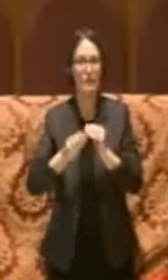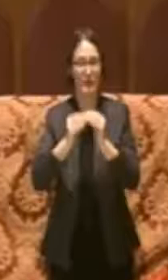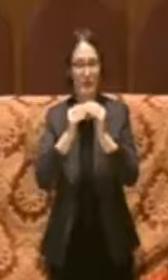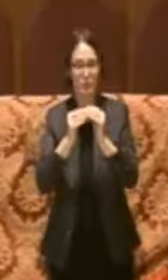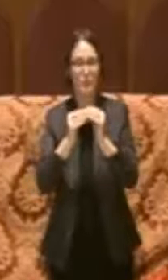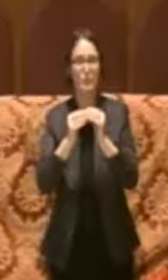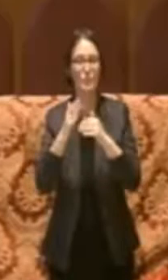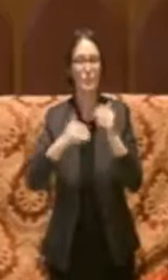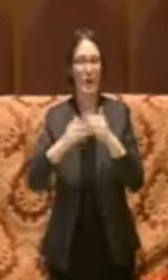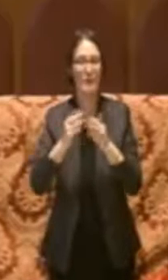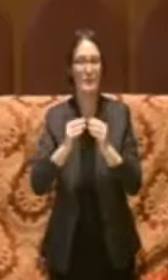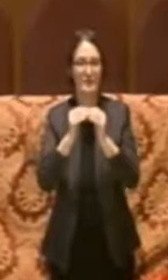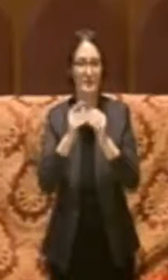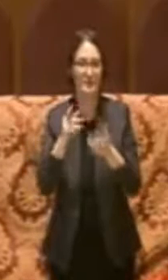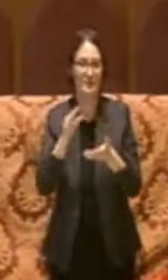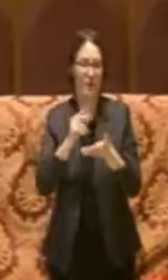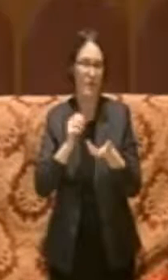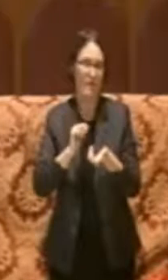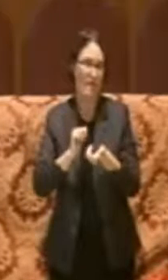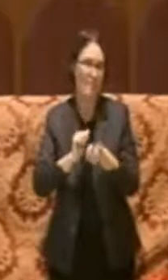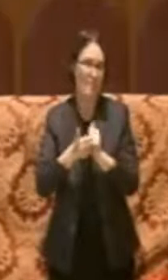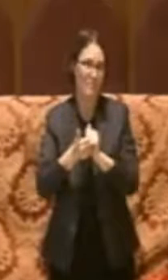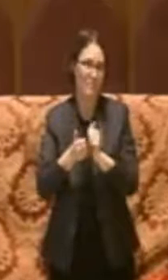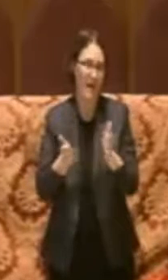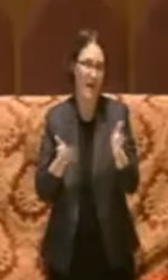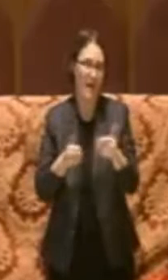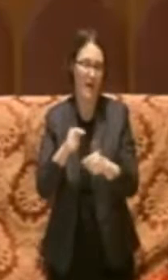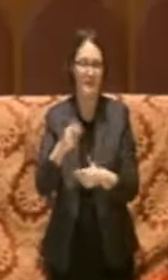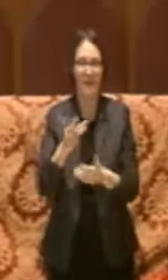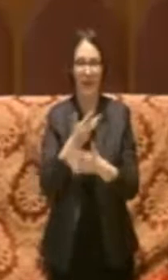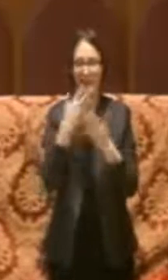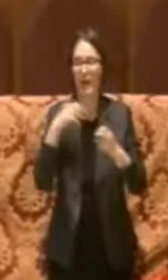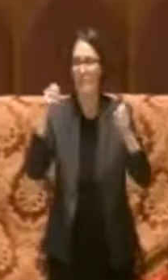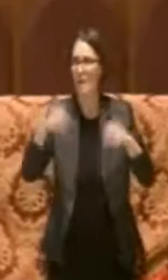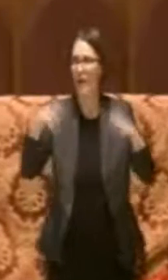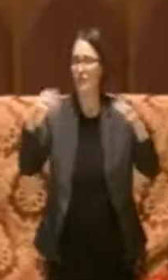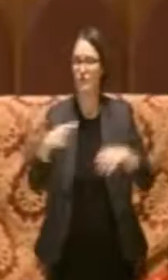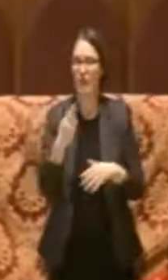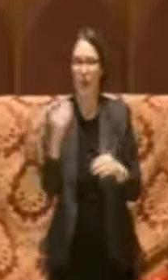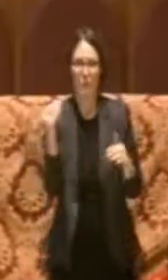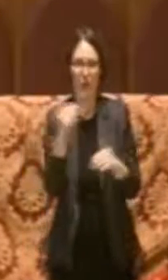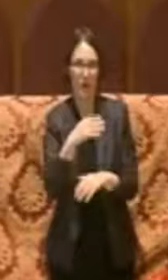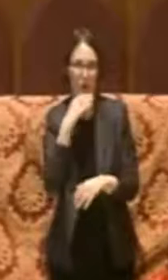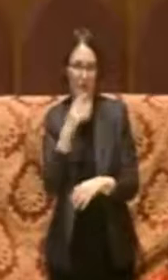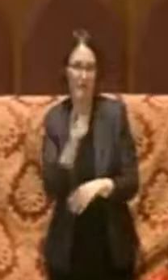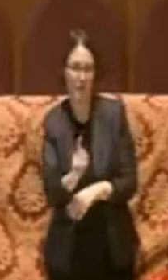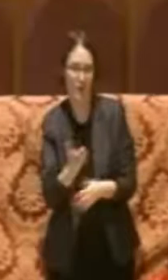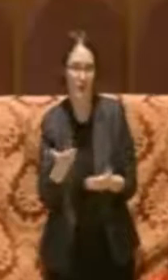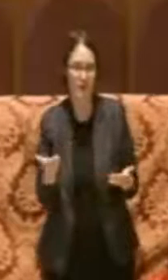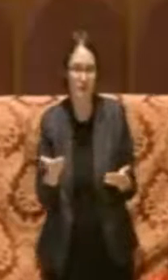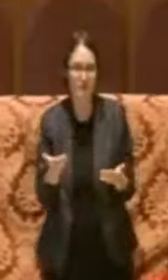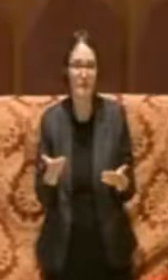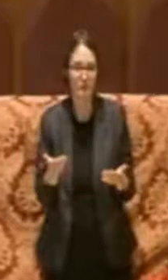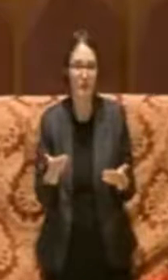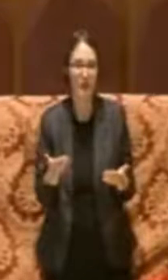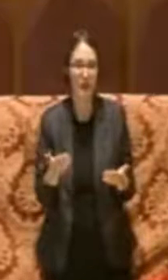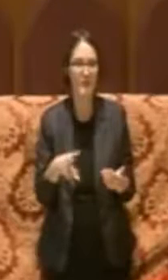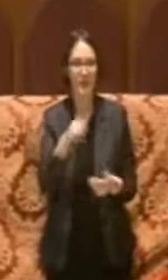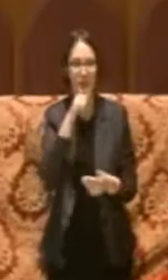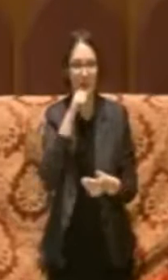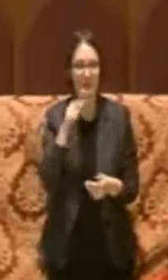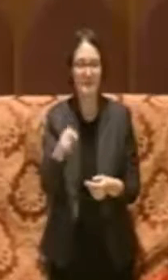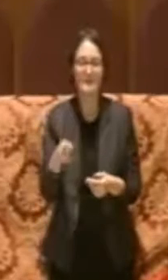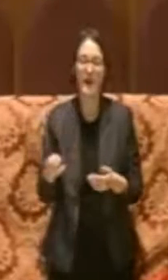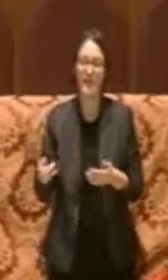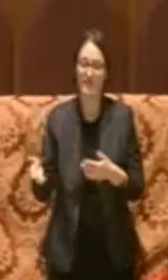naturalmente non avvengono per magia nel corso di una notte. Quindi bisogna togliere